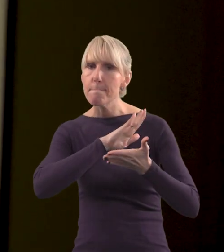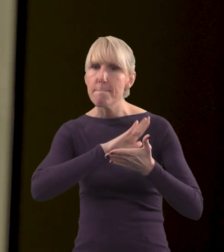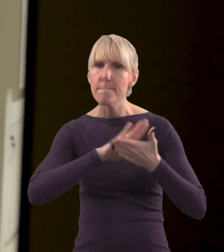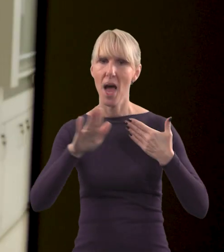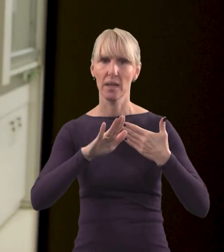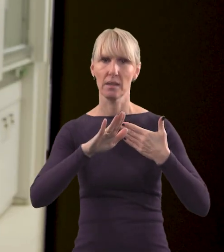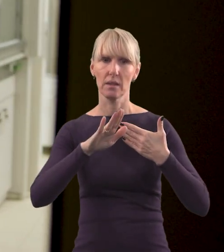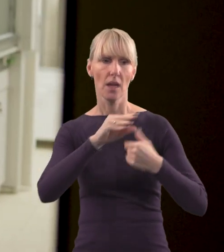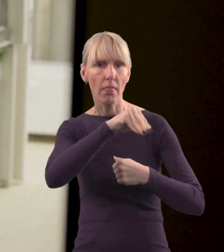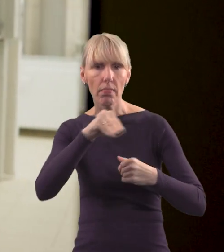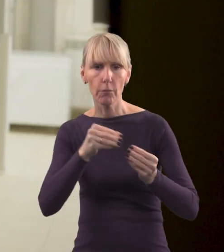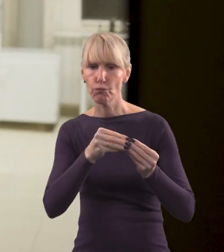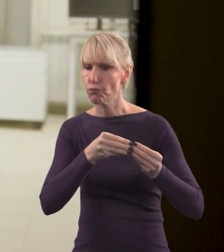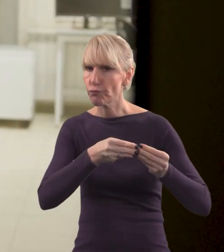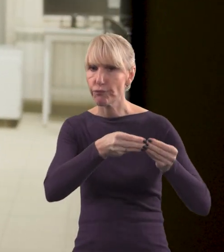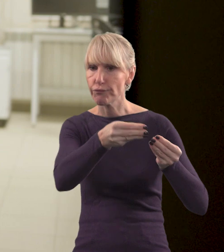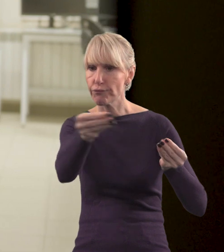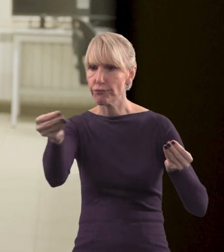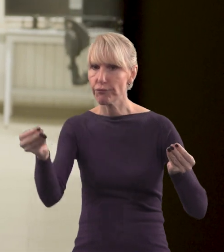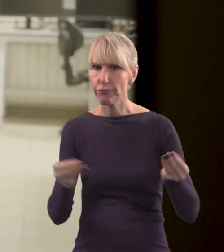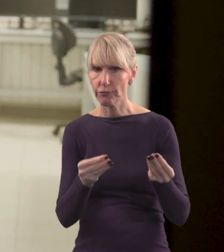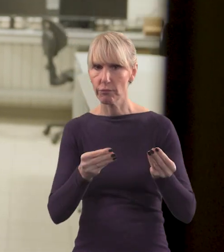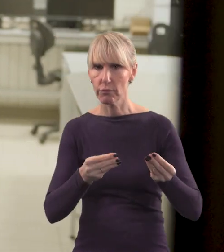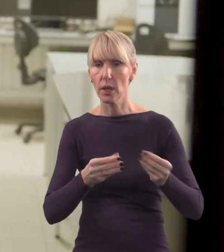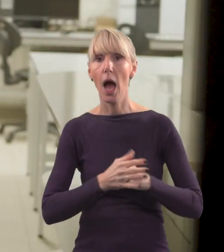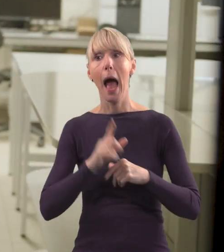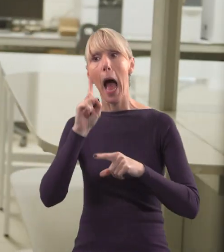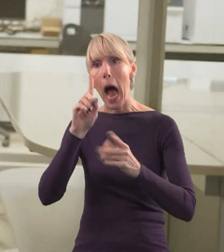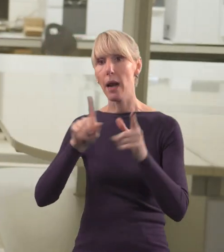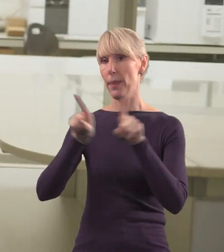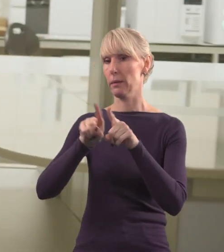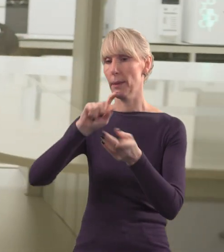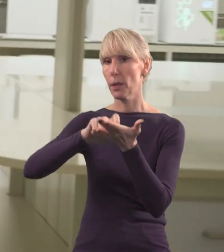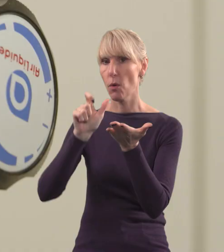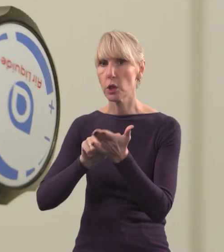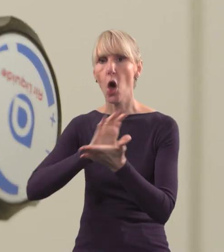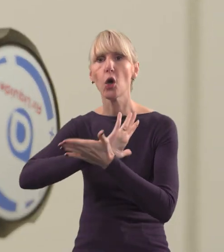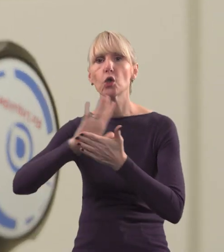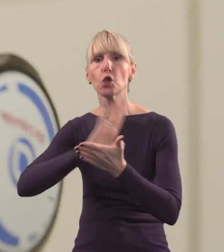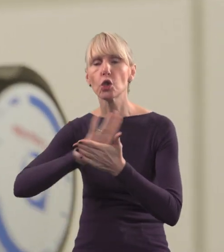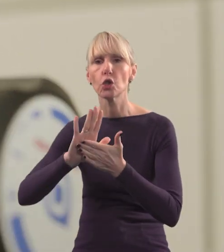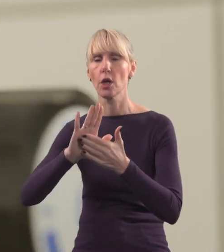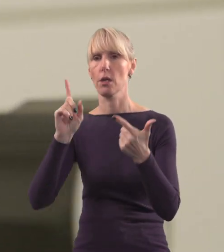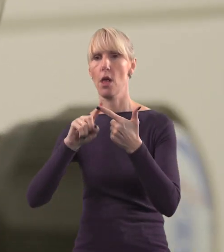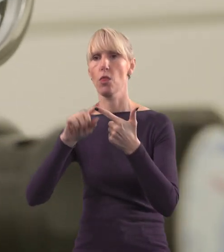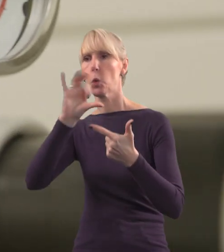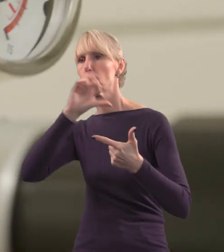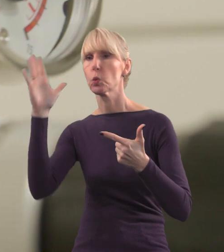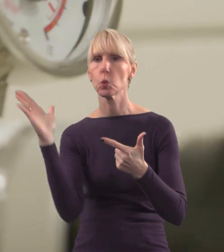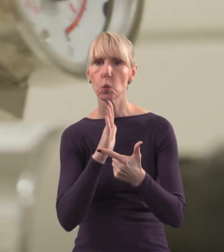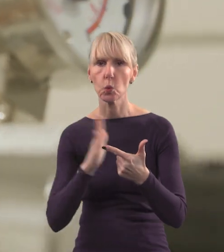tych nasion. Natomiast znajdują się też pomieszczenia do czyszczenia nasion, pomieszczenia do suszenia nasion,